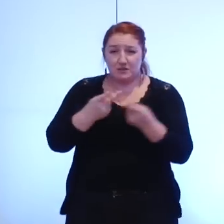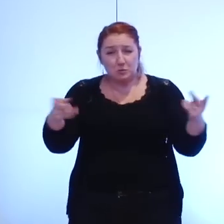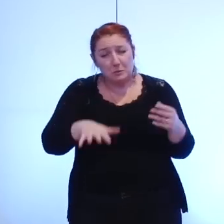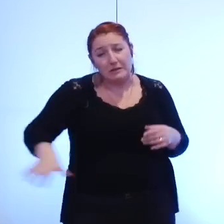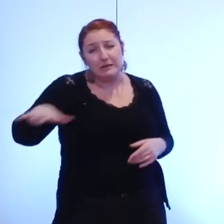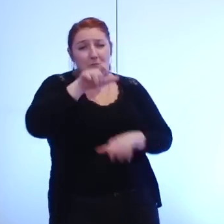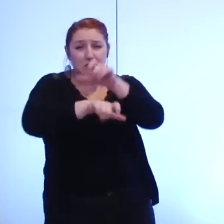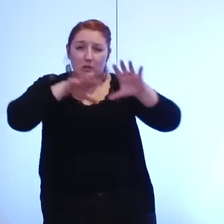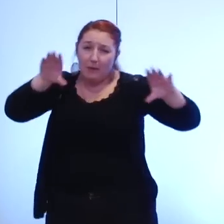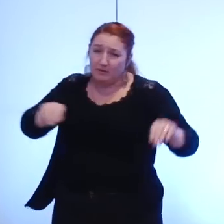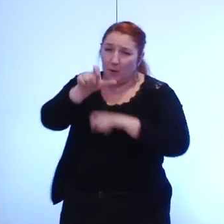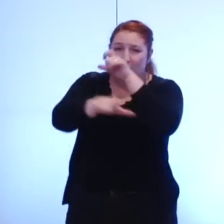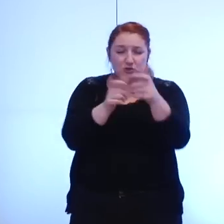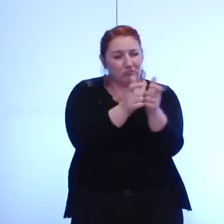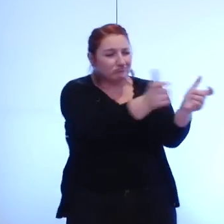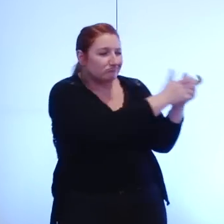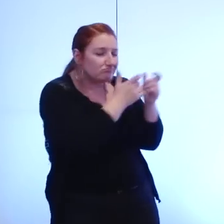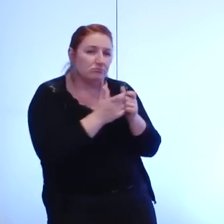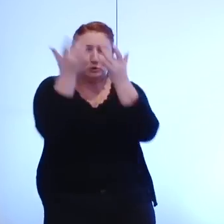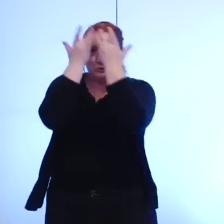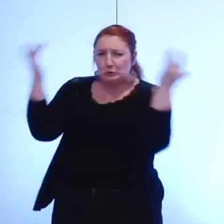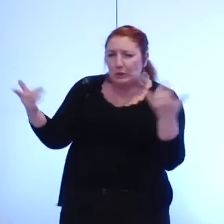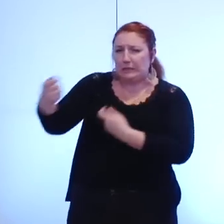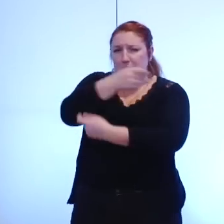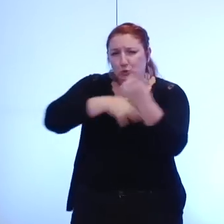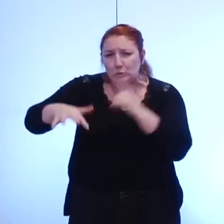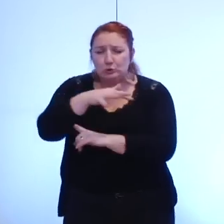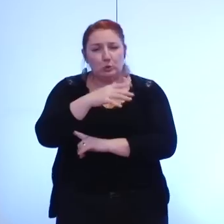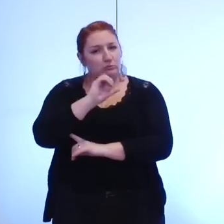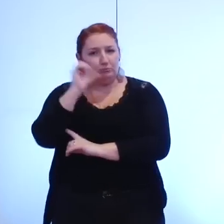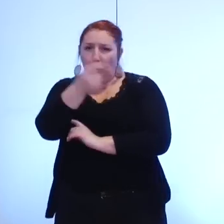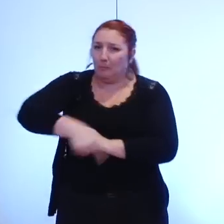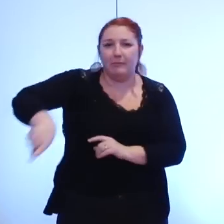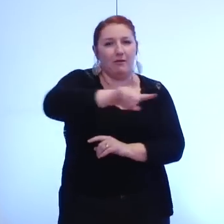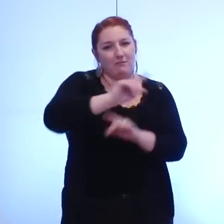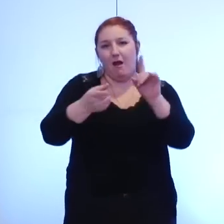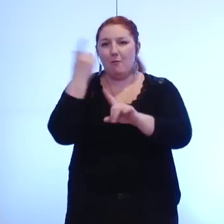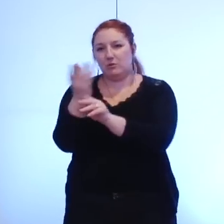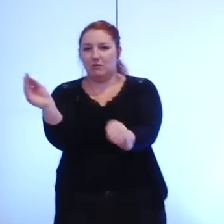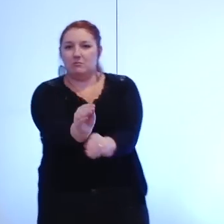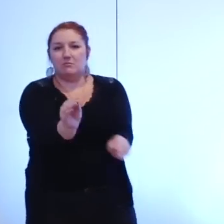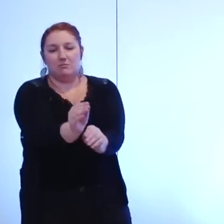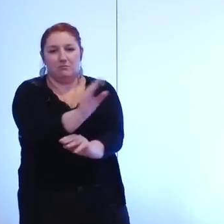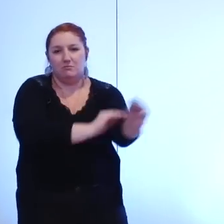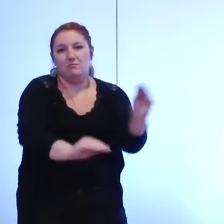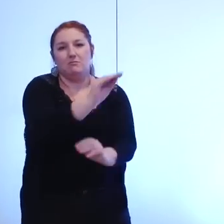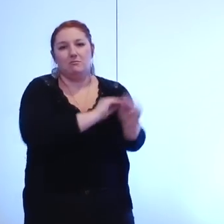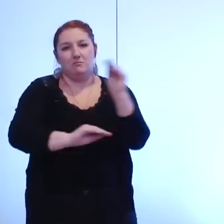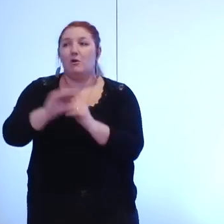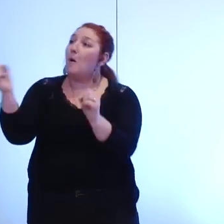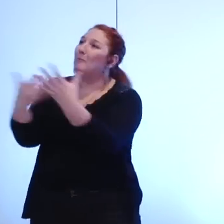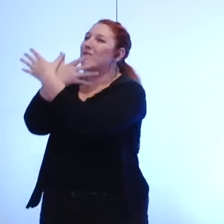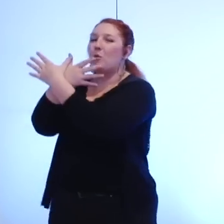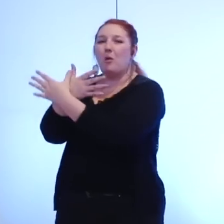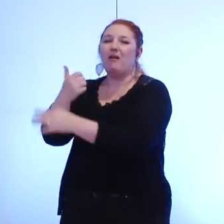les habitants les acteurs économiques sociaux et culturels doivent être les premiers bénéficiaires de la métropolisation en